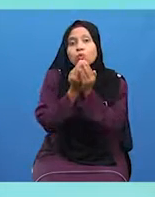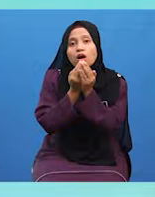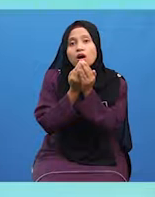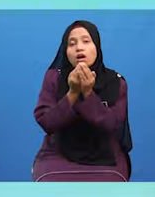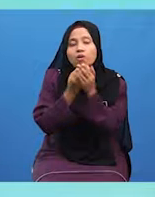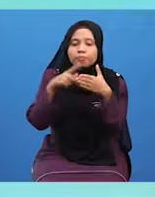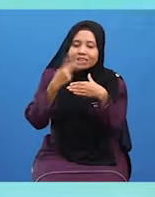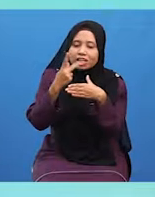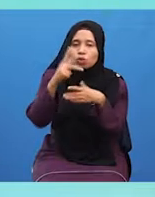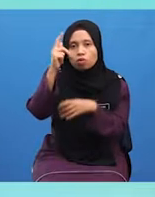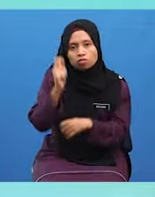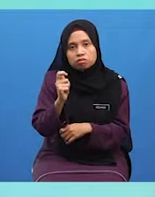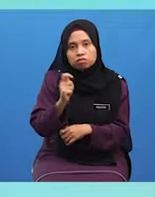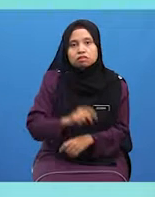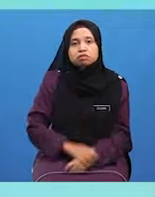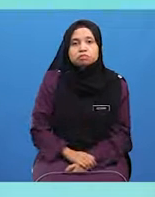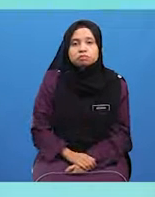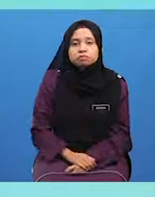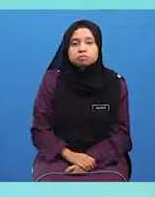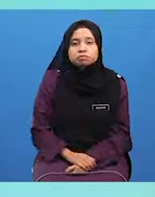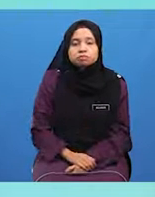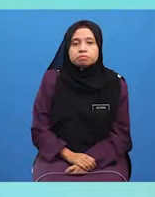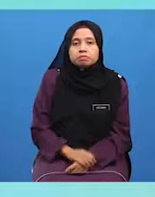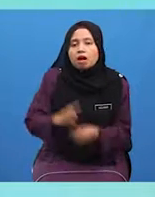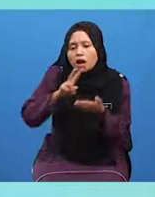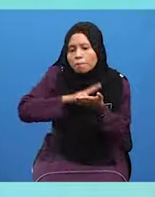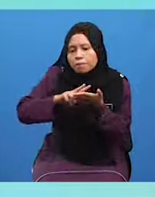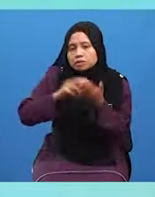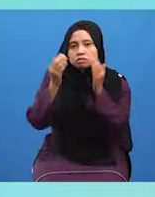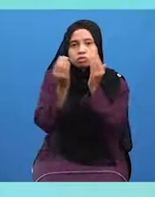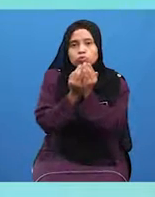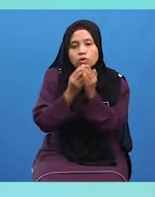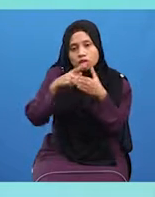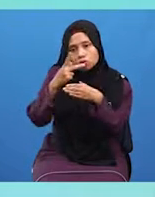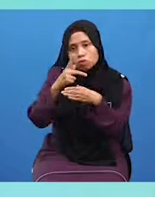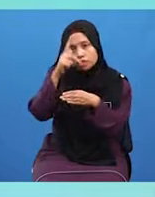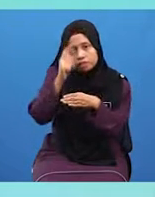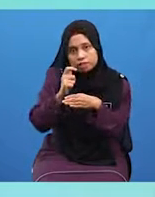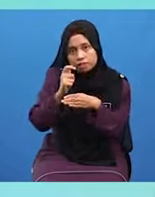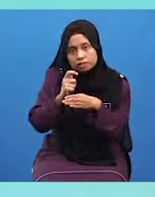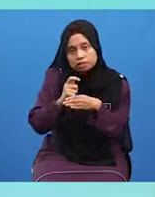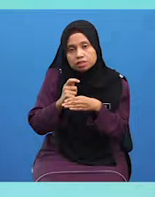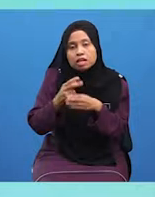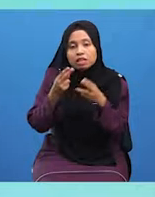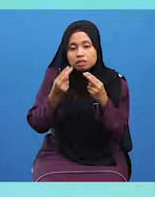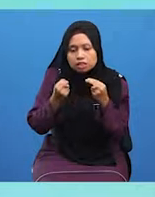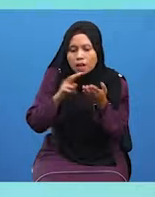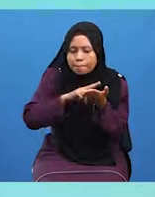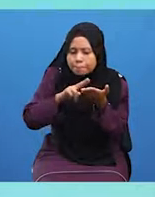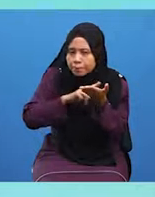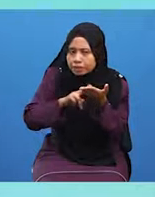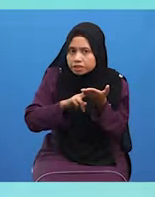Doa Keluar Tandas Bacaan Doa Keluar Tandas Hendaklah